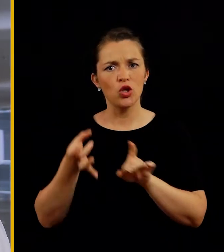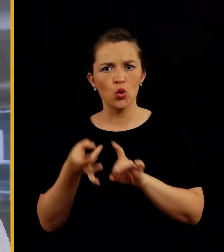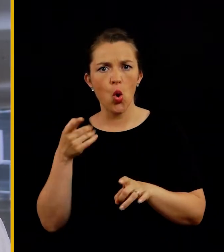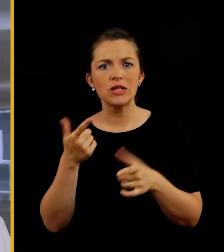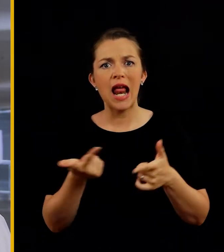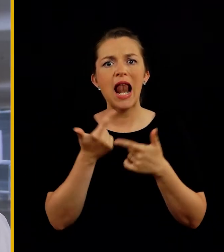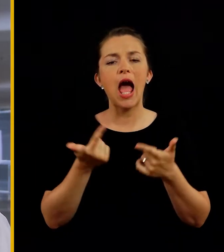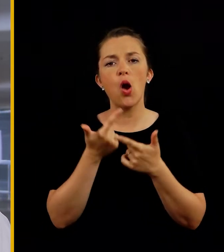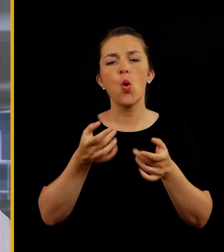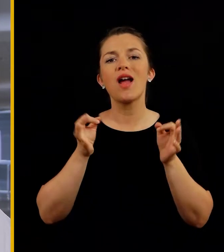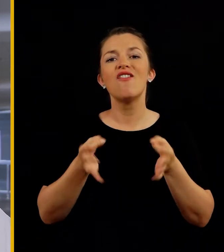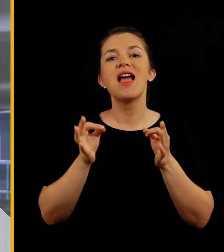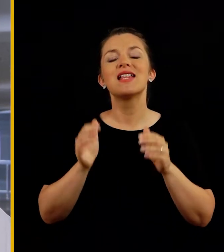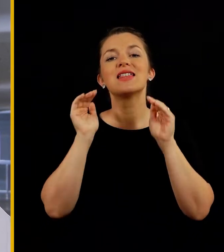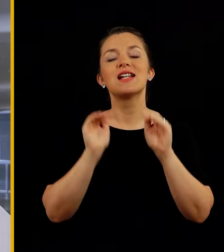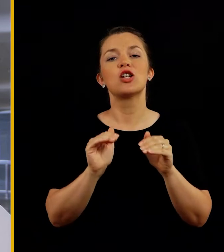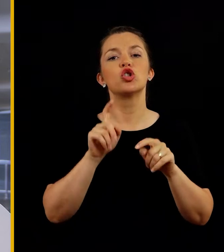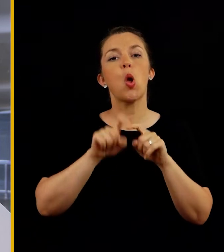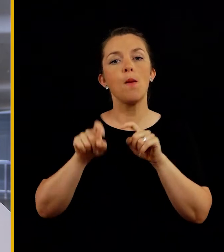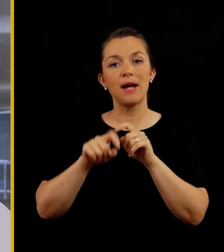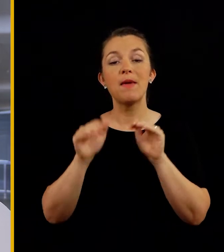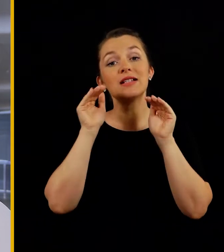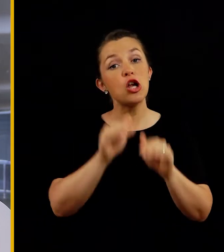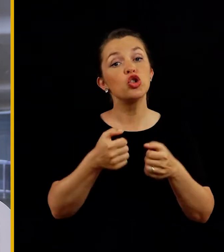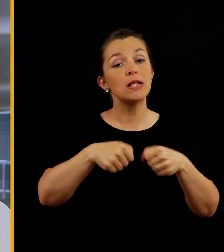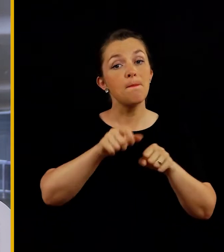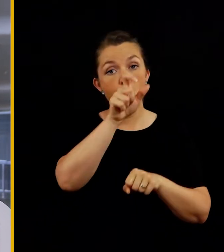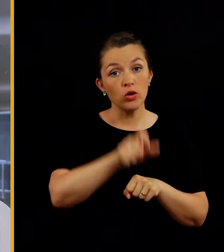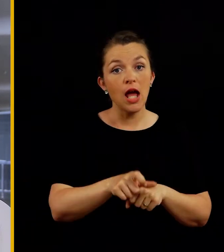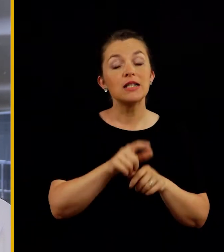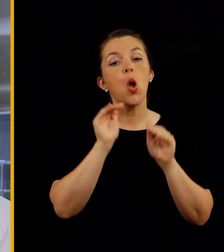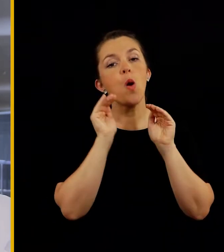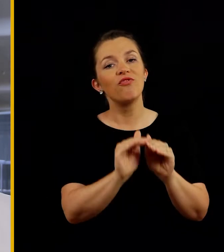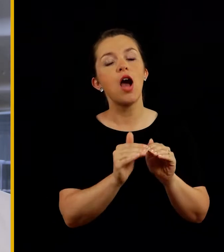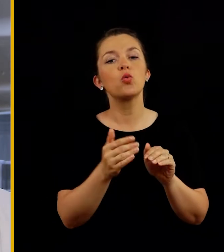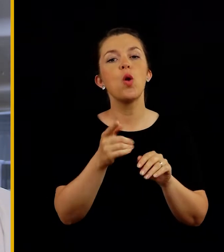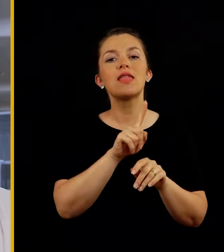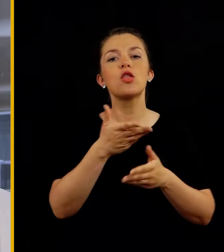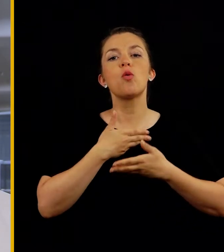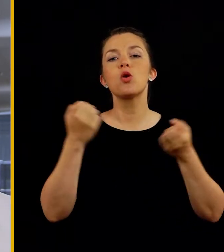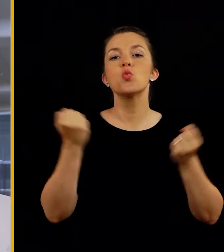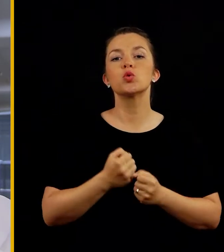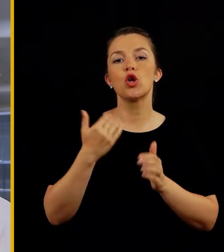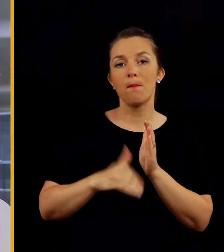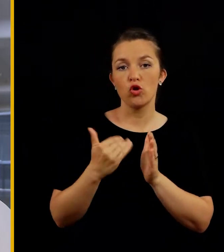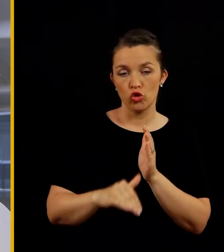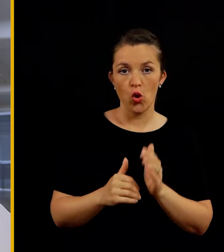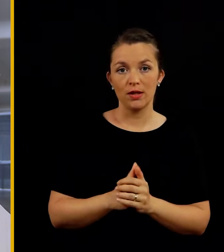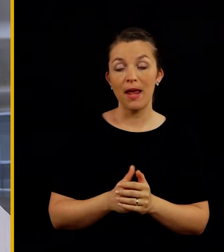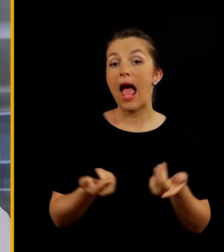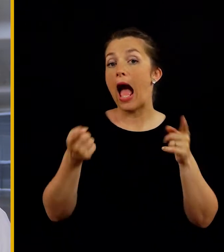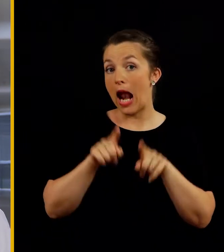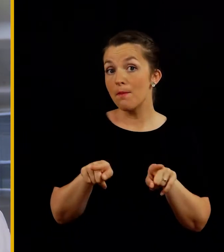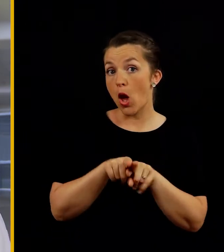hitrostih lahko kvalitetna zaščitna oprema zaščiti motorista in ga obgaruje pred hujšimi poškodbami